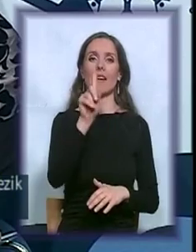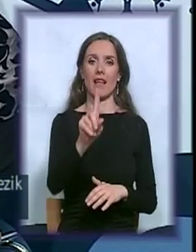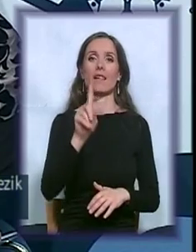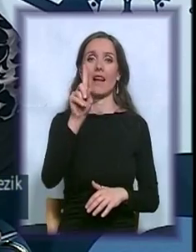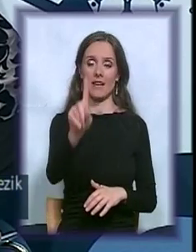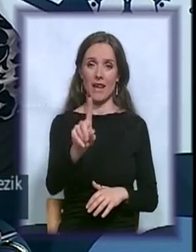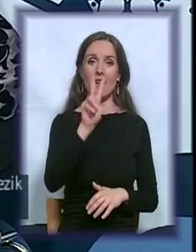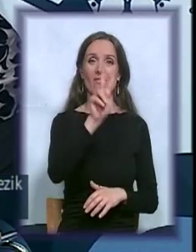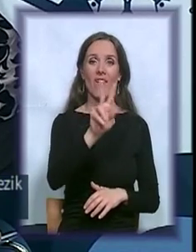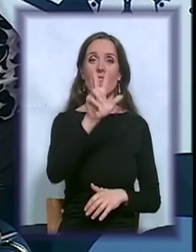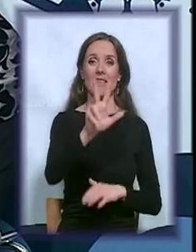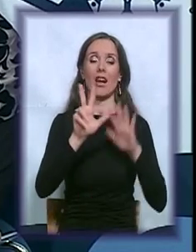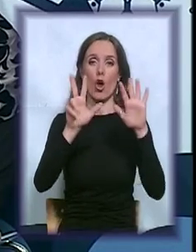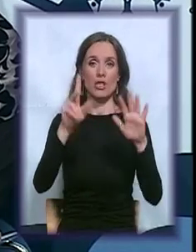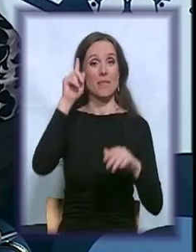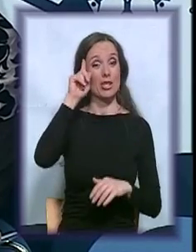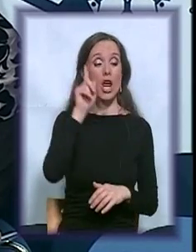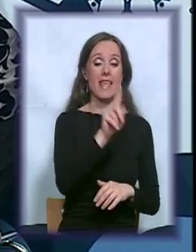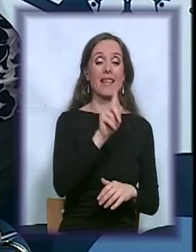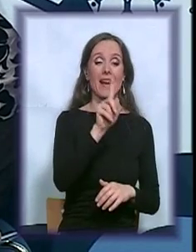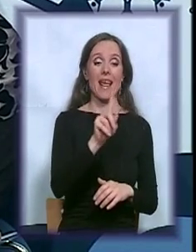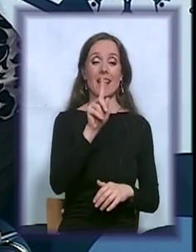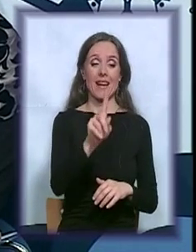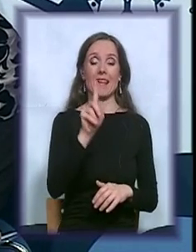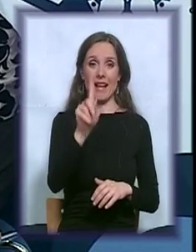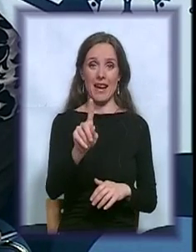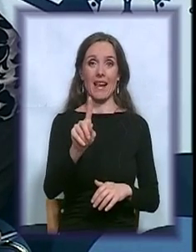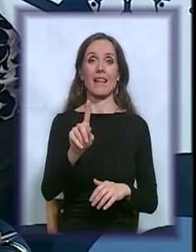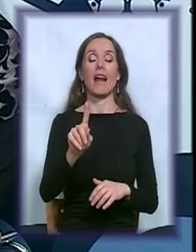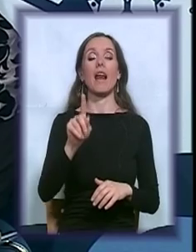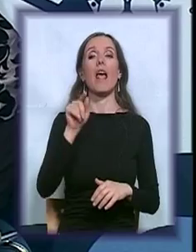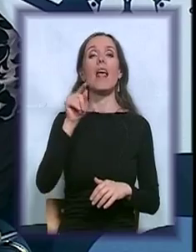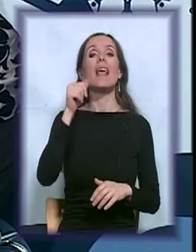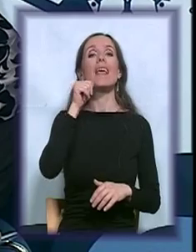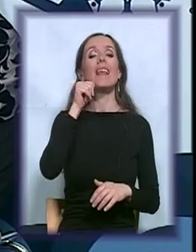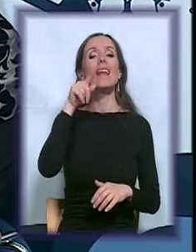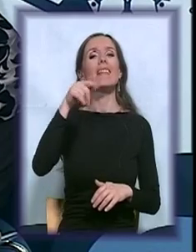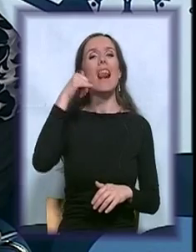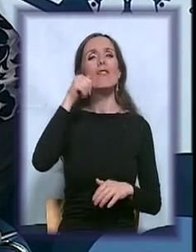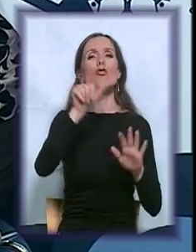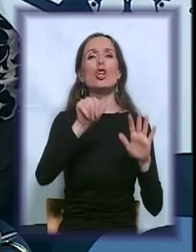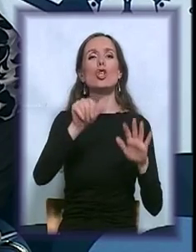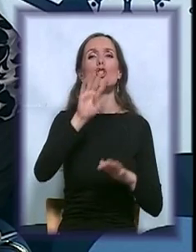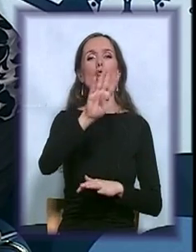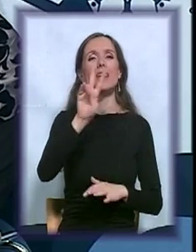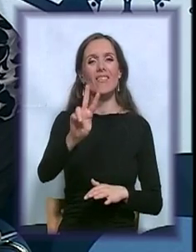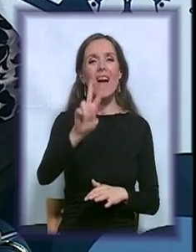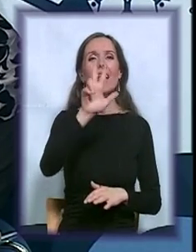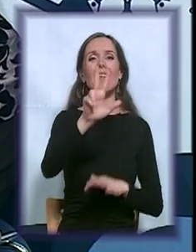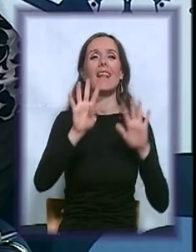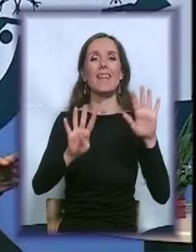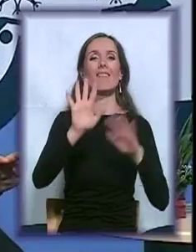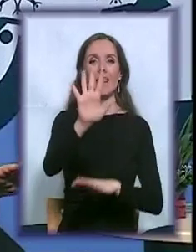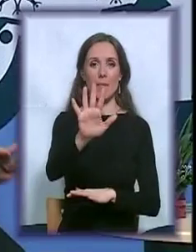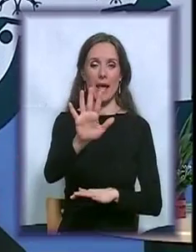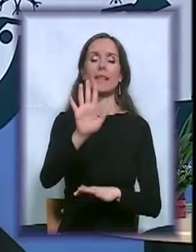238, znači četiri jedinite i fiksni telefon 6642 395. Dobro. Ko